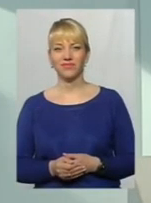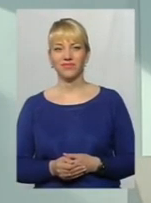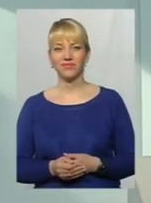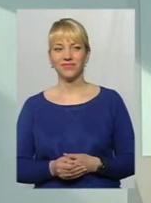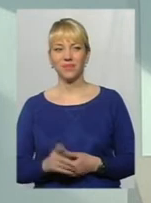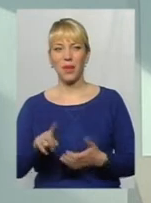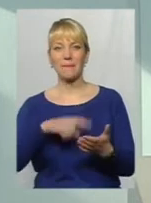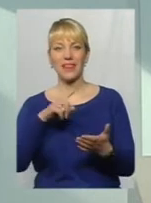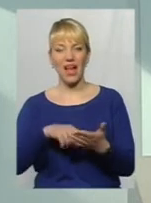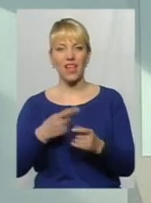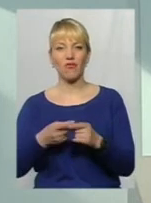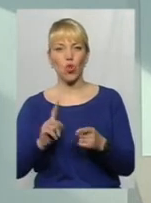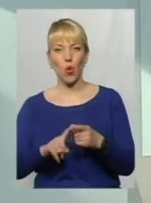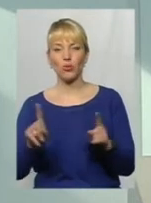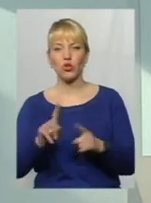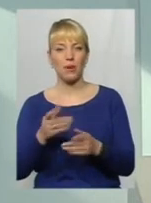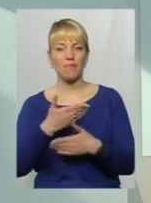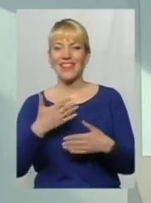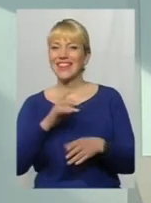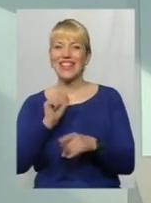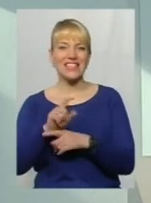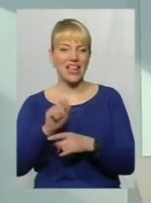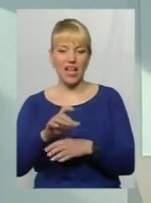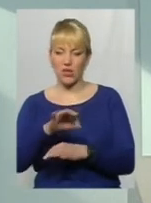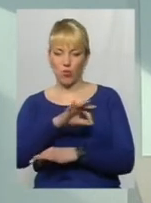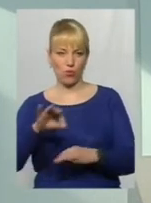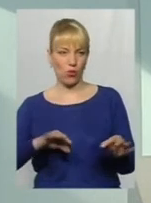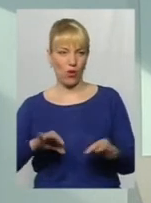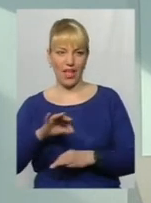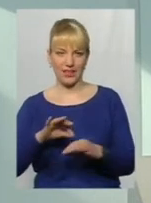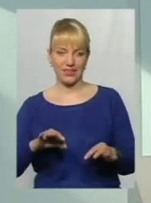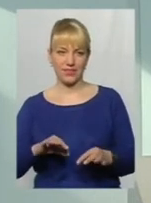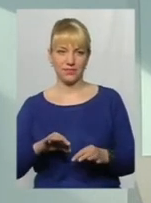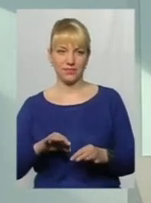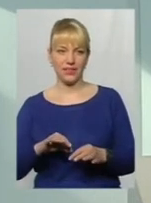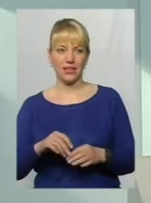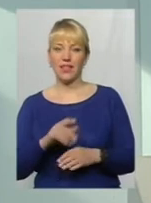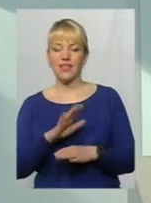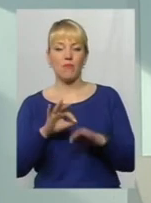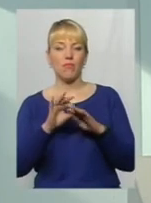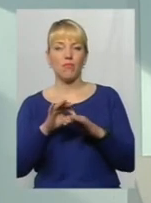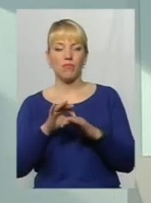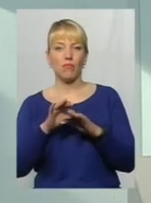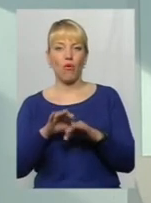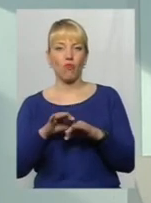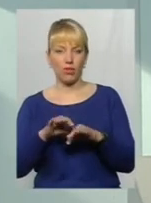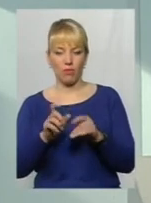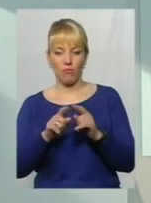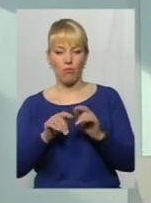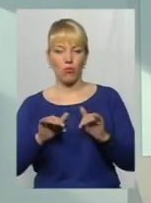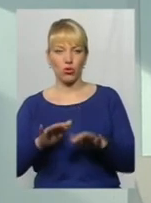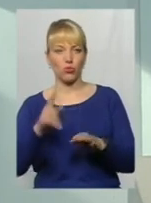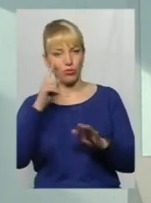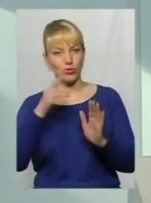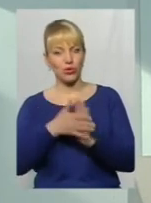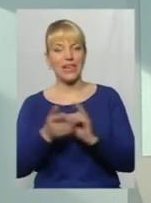Питання в тому, що ми не заказуємо ні проєкти, ні проводимо процедуру прозору.